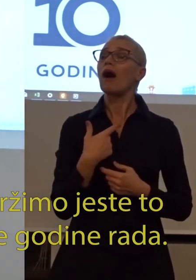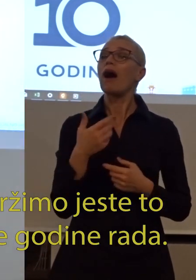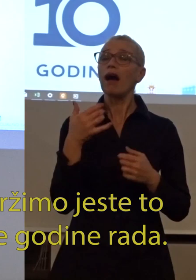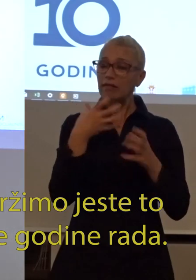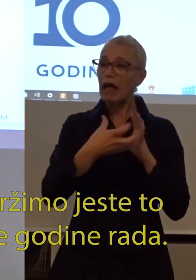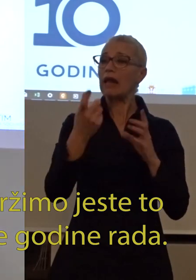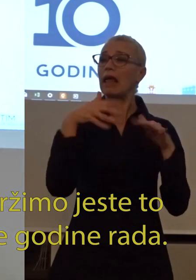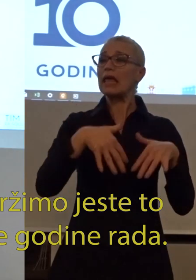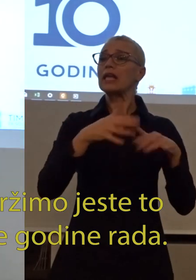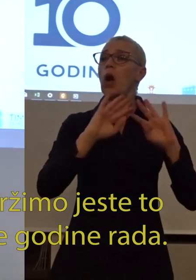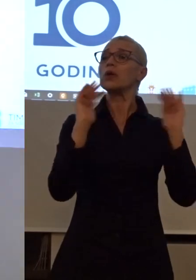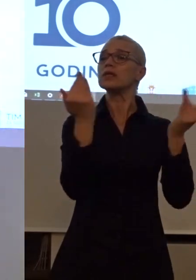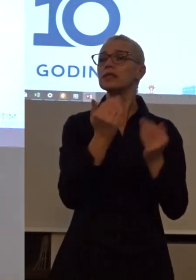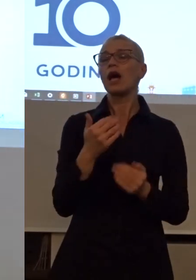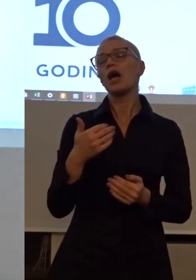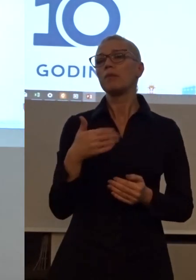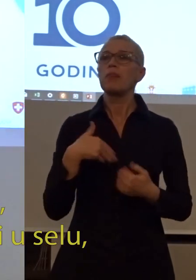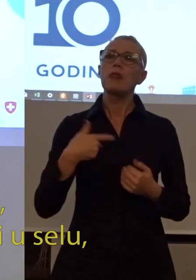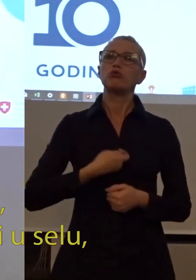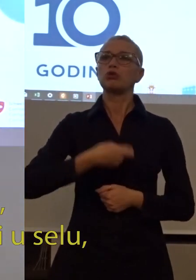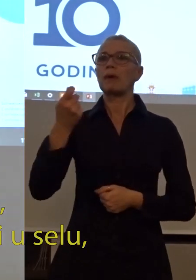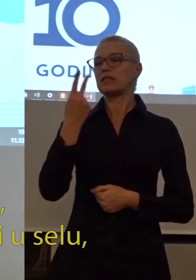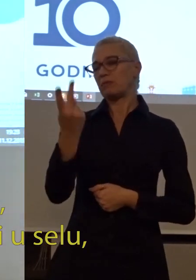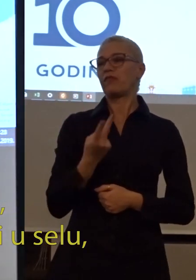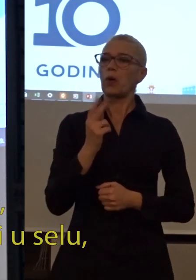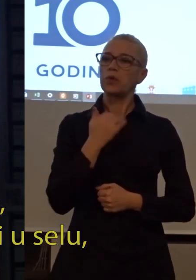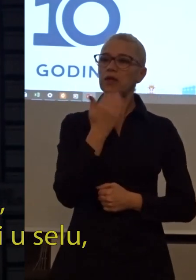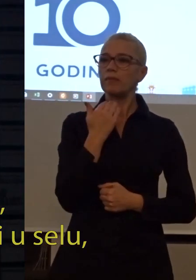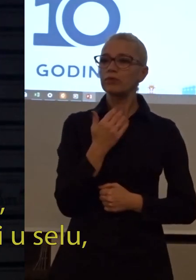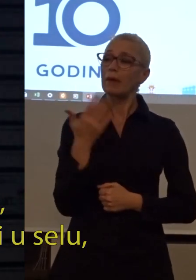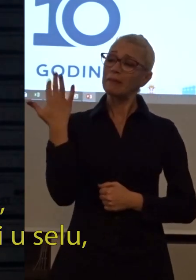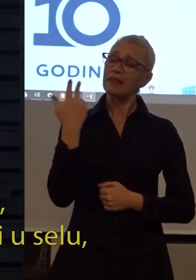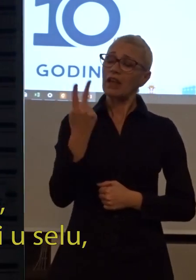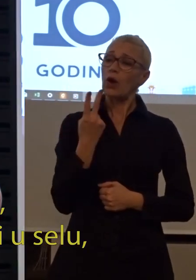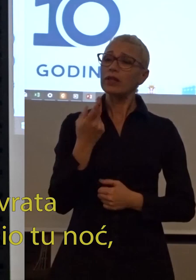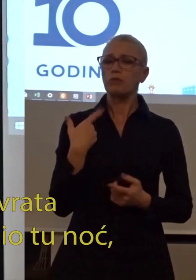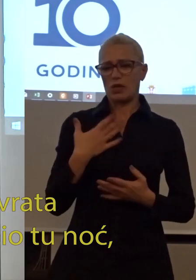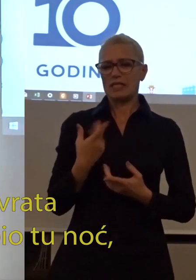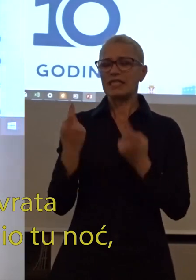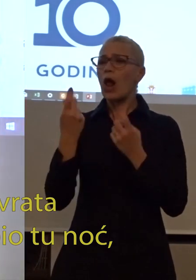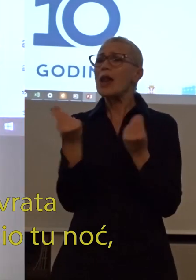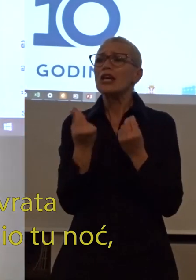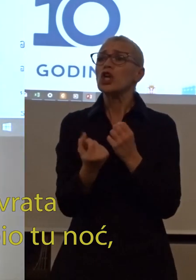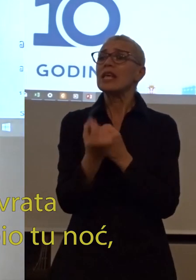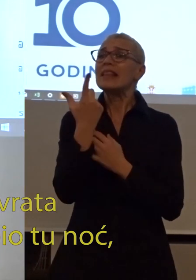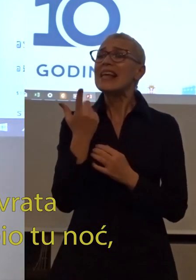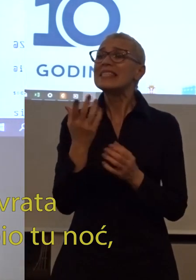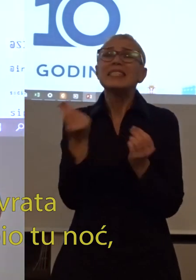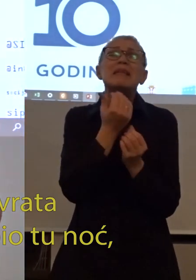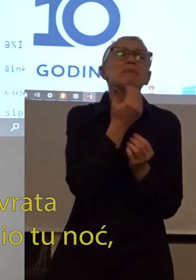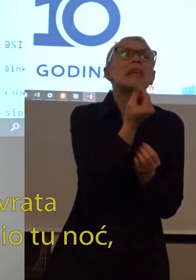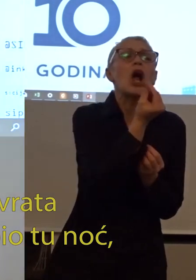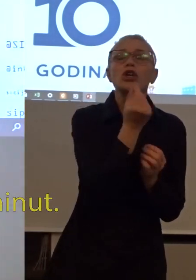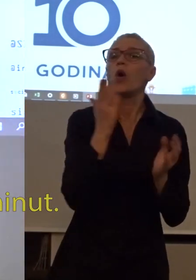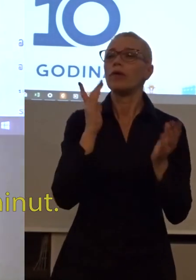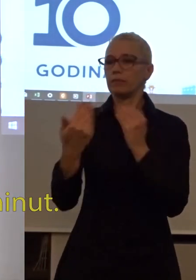ne želimo da bacimo dve godine rada. Pre dve godine, kad god se nešto desi u selu, dolazili su na moje vrato da pitaju gde